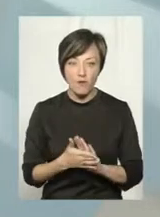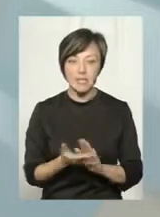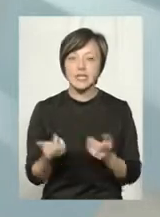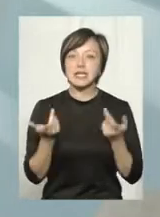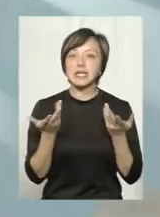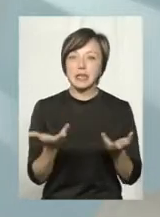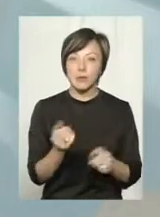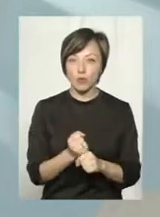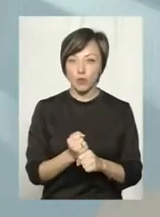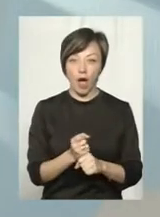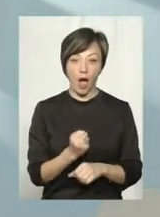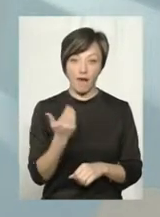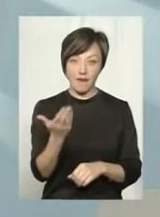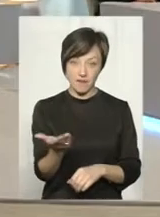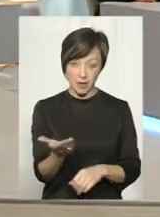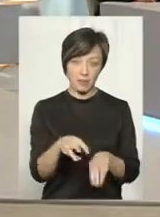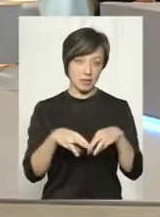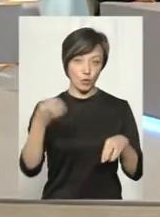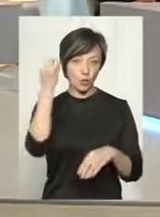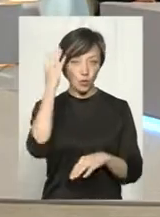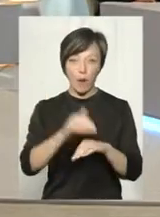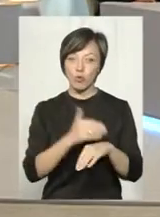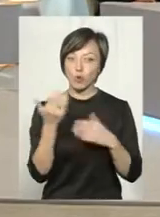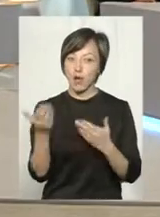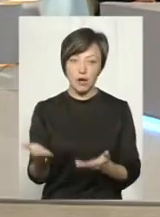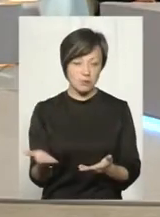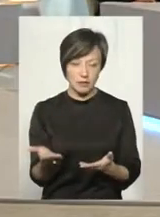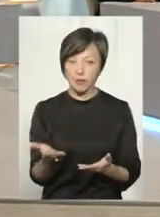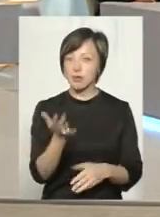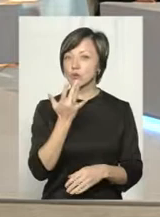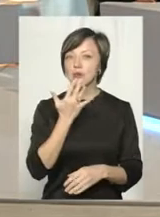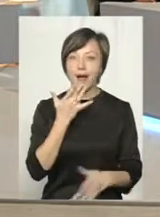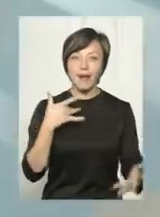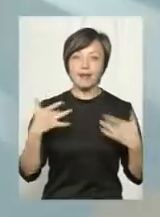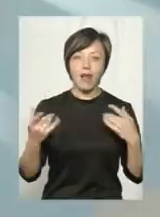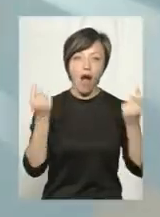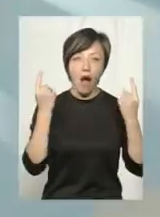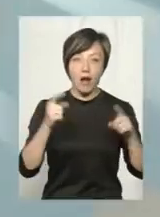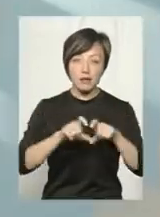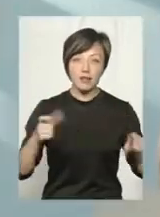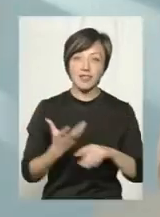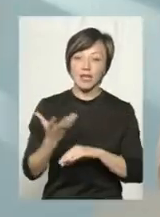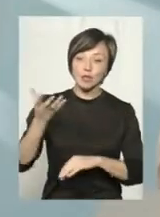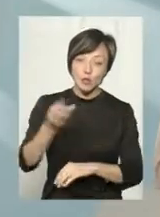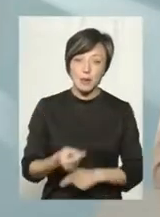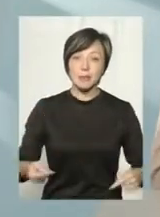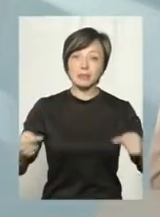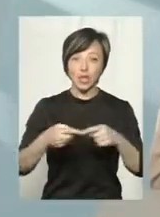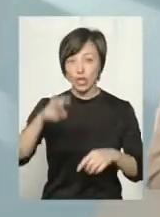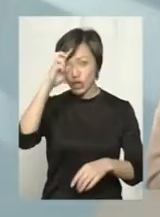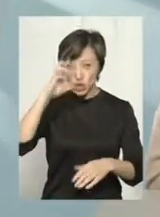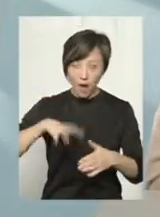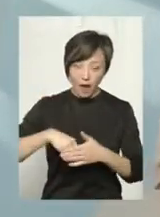скільки працює. А ви, Міністерство культури, будь ласка, національні театри, які фінансуються безпосередньо з